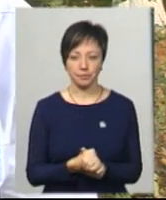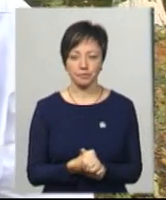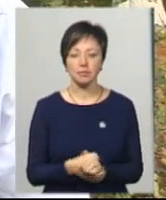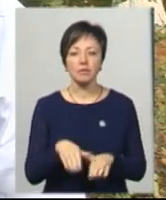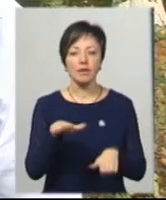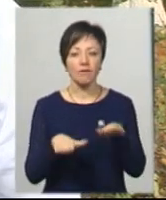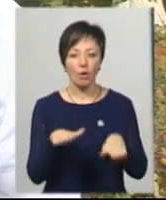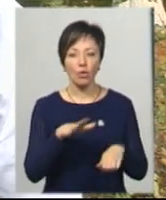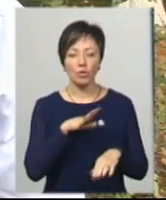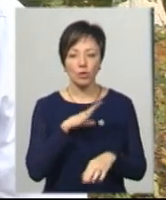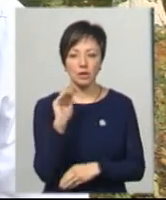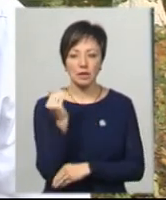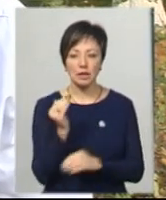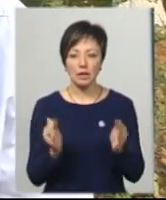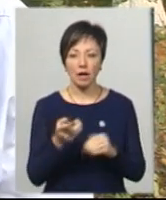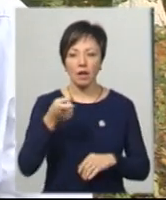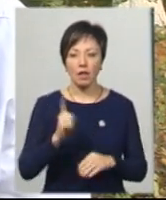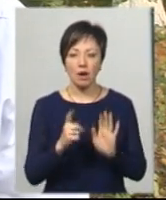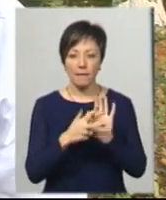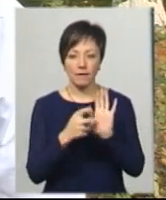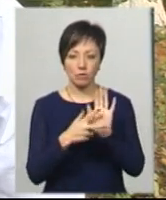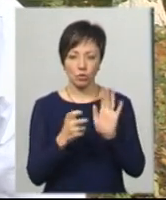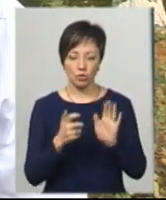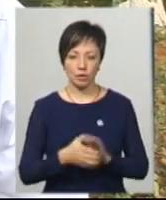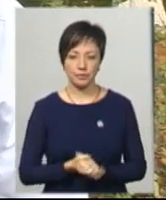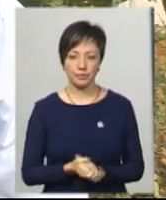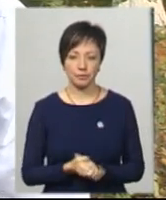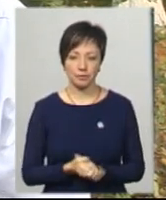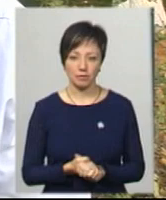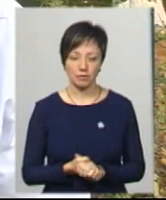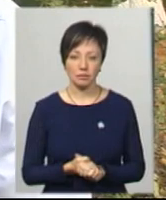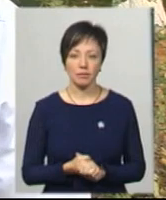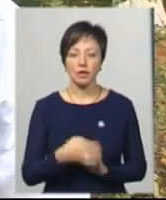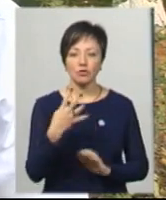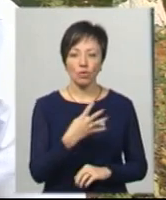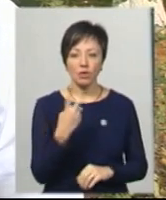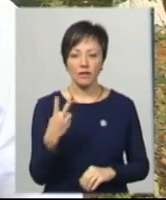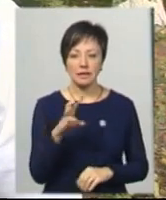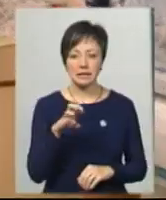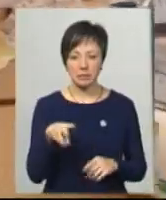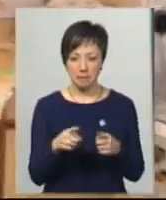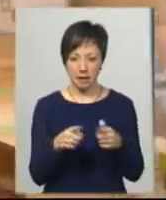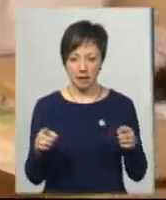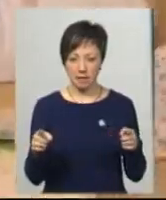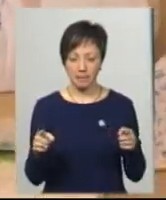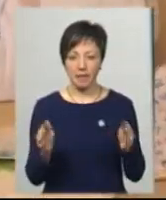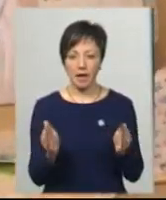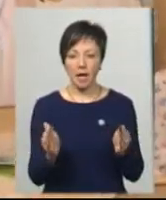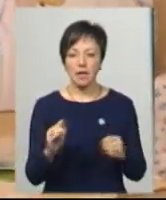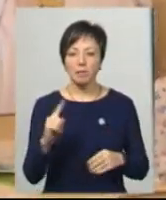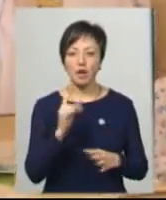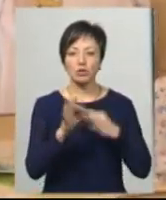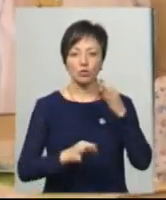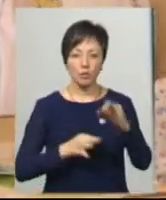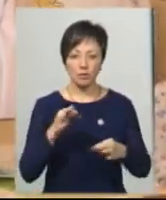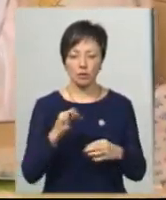Вагою дитя кілограм 825 грам, 42 сантиметри. З першої доби життя і до